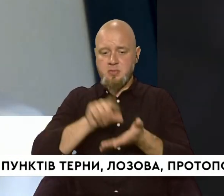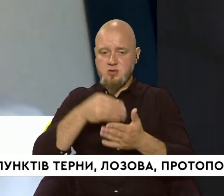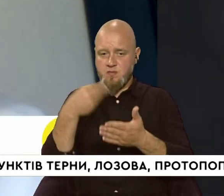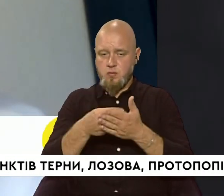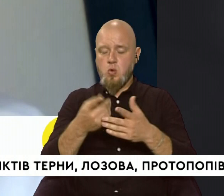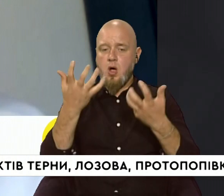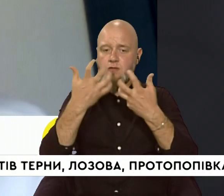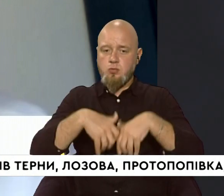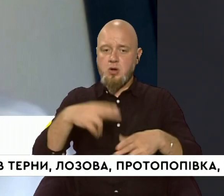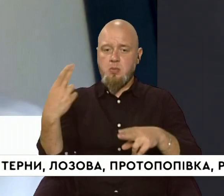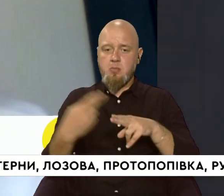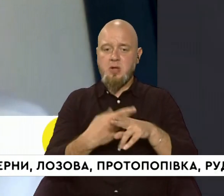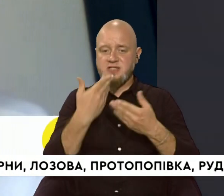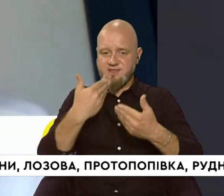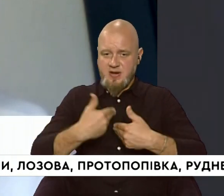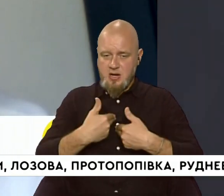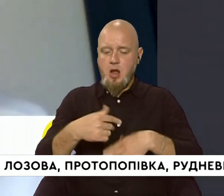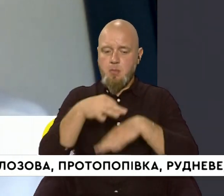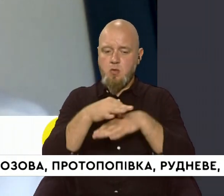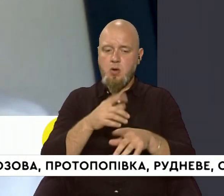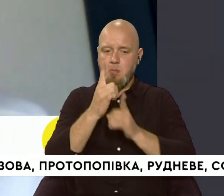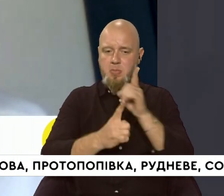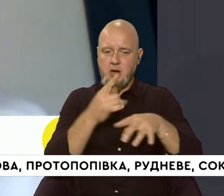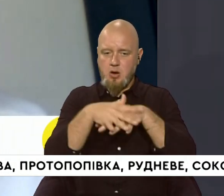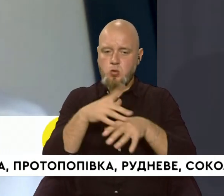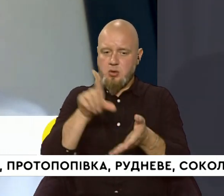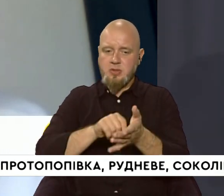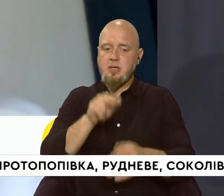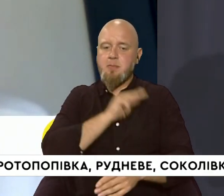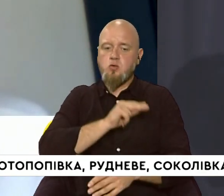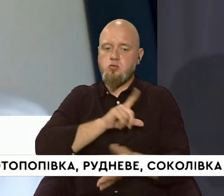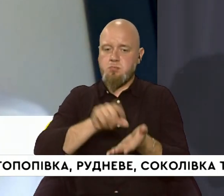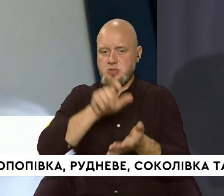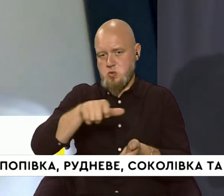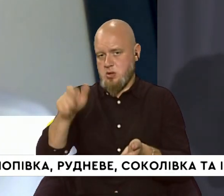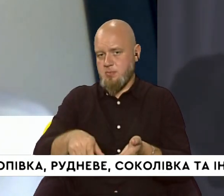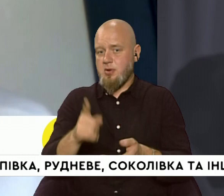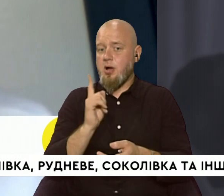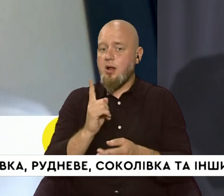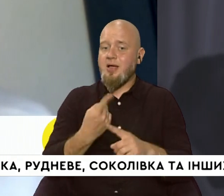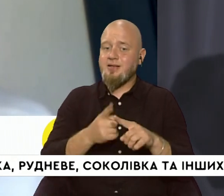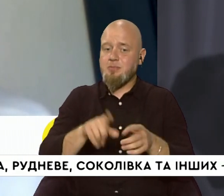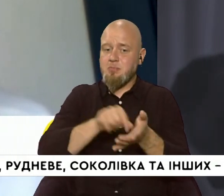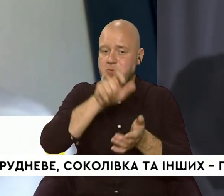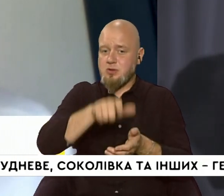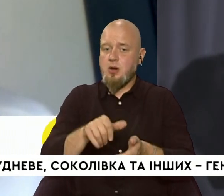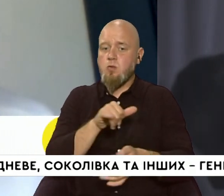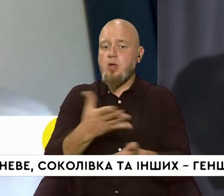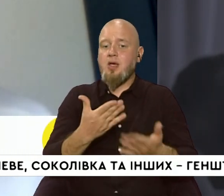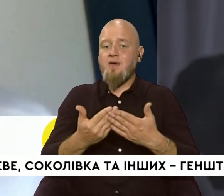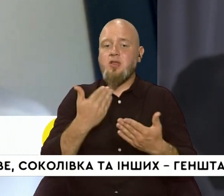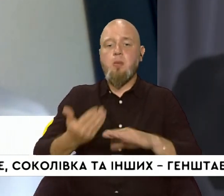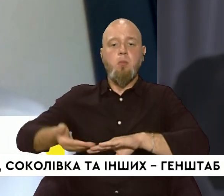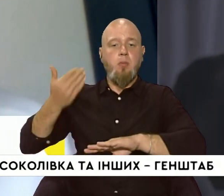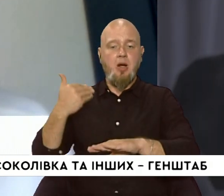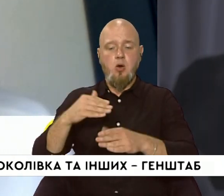автоматично, без звернення особи, проводять перерахунки пенсій працюючим пенсіонерам. Але тим пенсіонерам, яких від попереднього